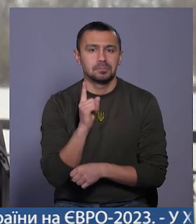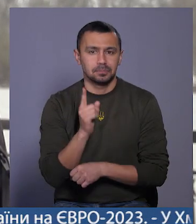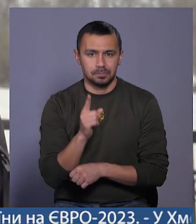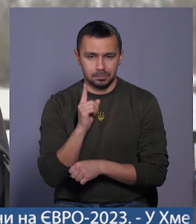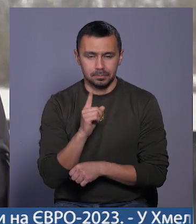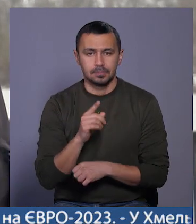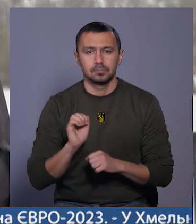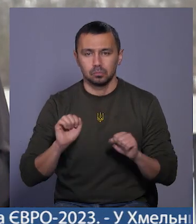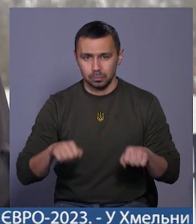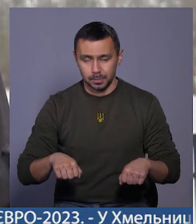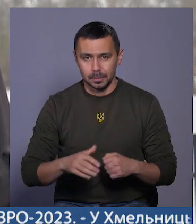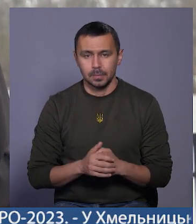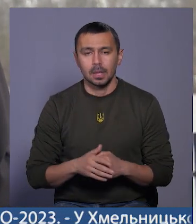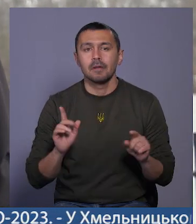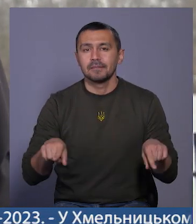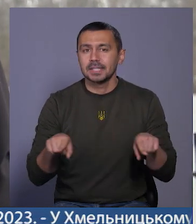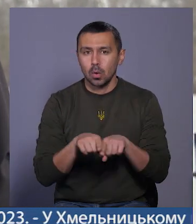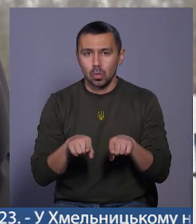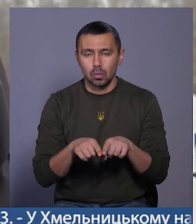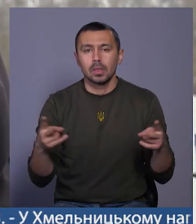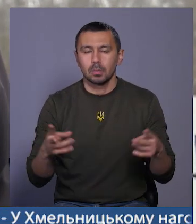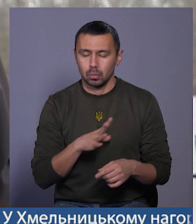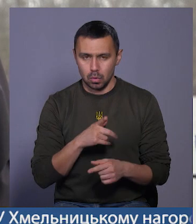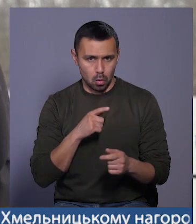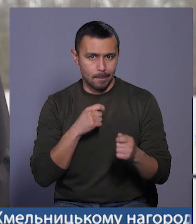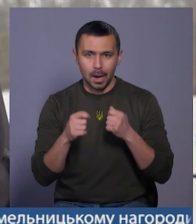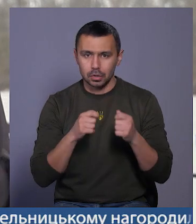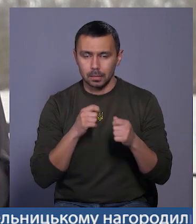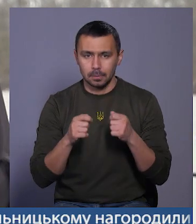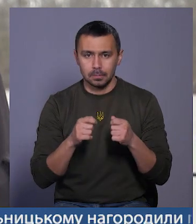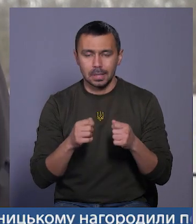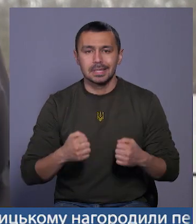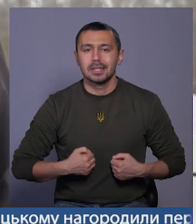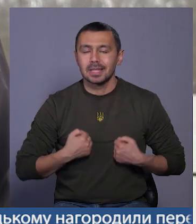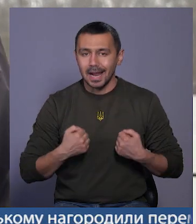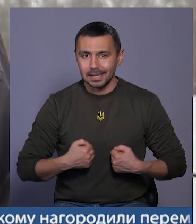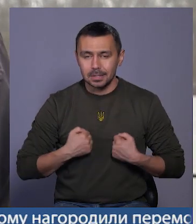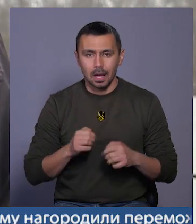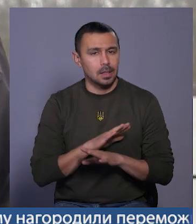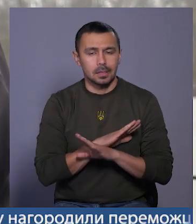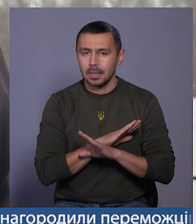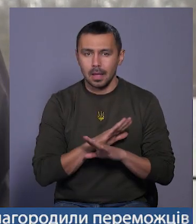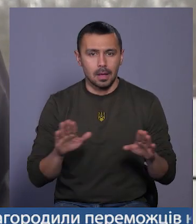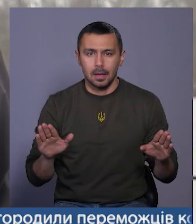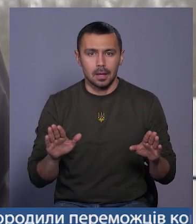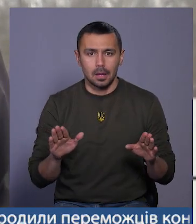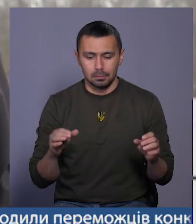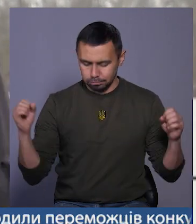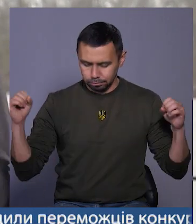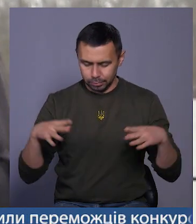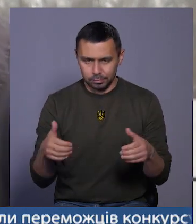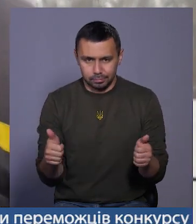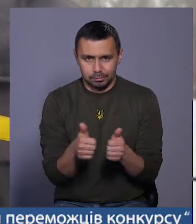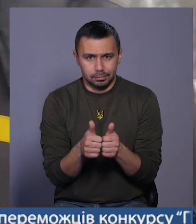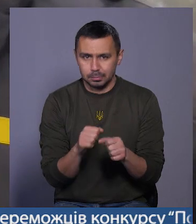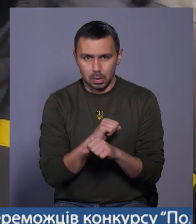рибалити. Все одно, треба бути обережним, старатися не скупчуватися,